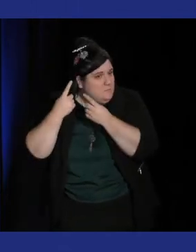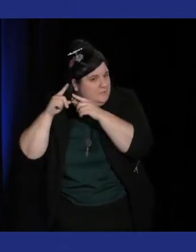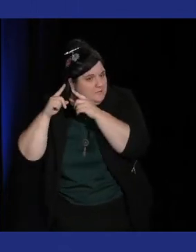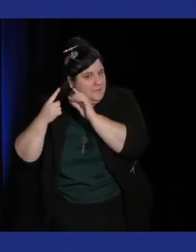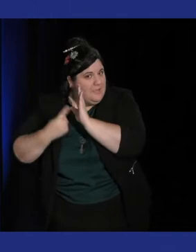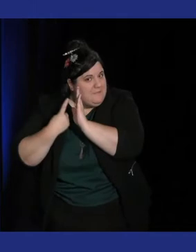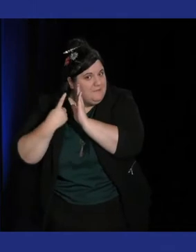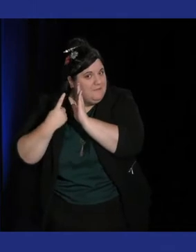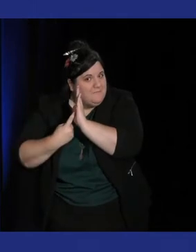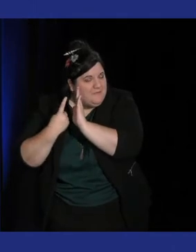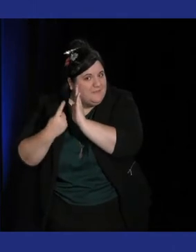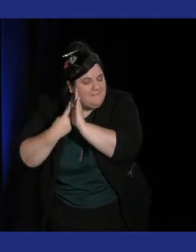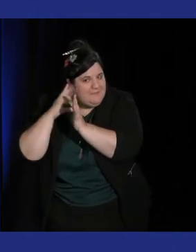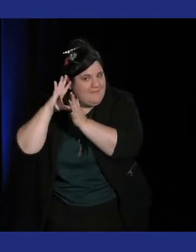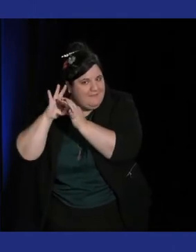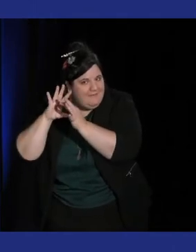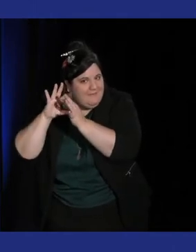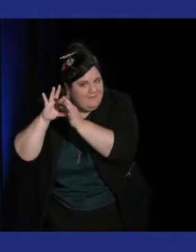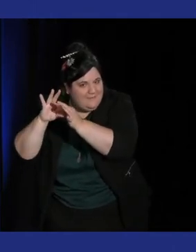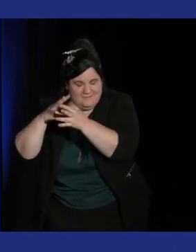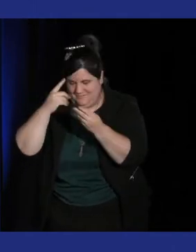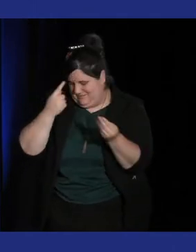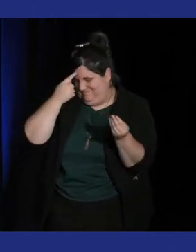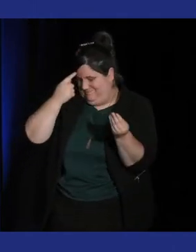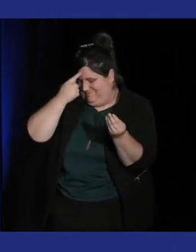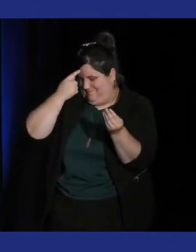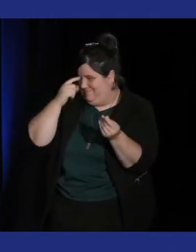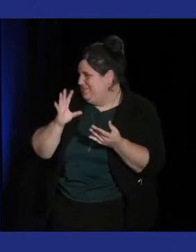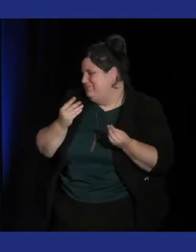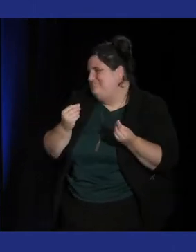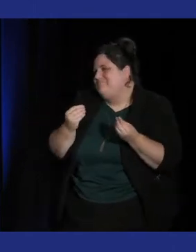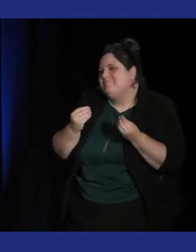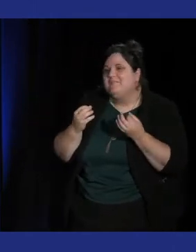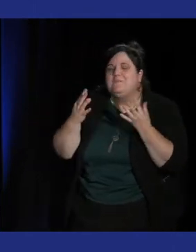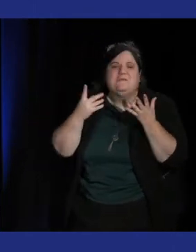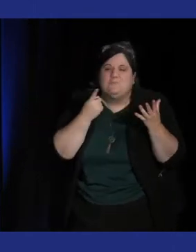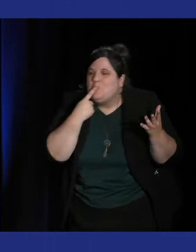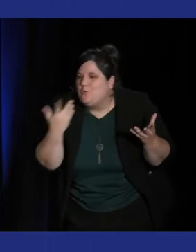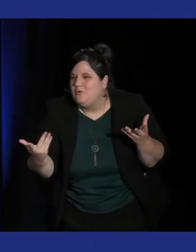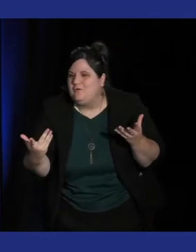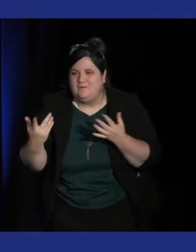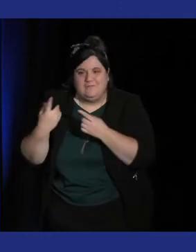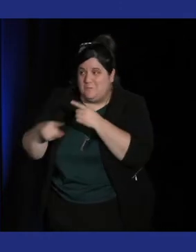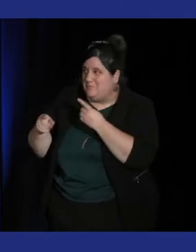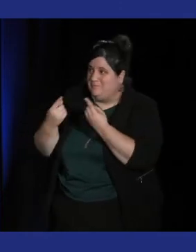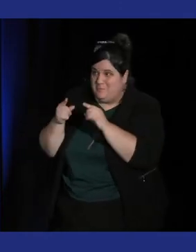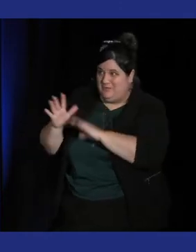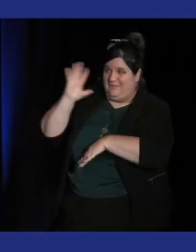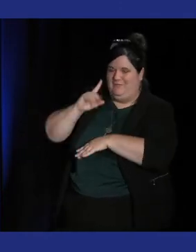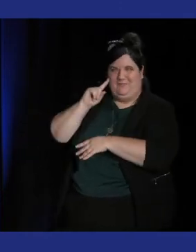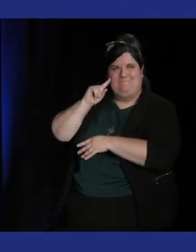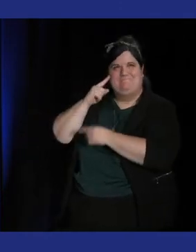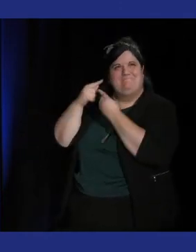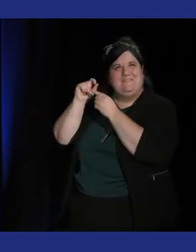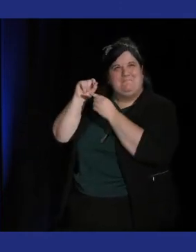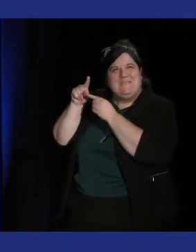fait qu'on s'y rattache et il y a cet aspect ouais un peu un peu bonbon de ah oui ce petit truc